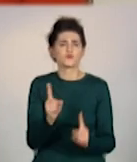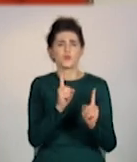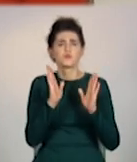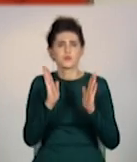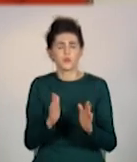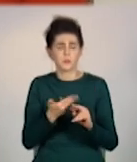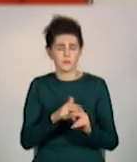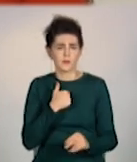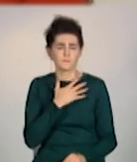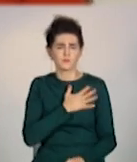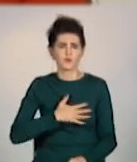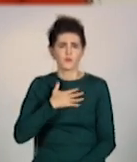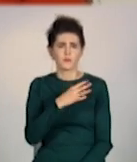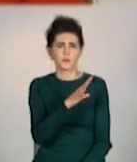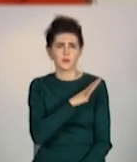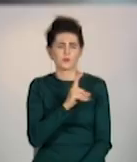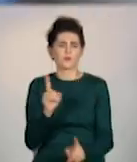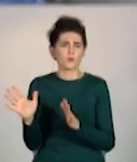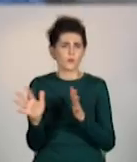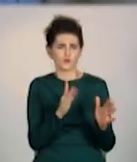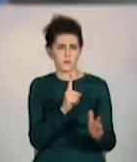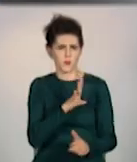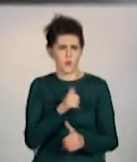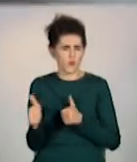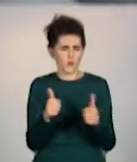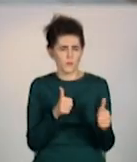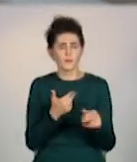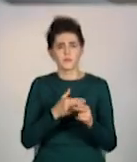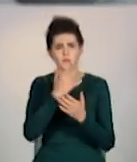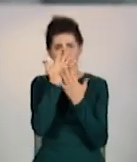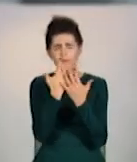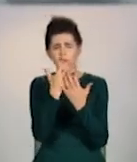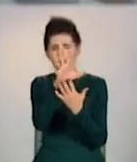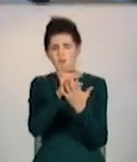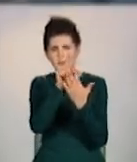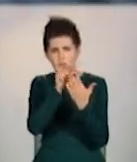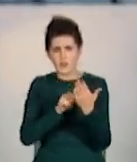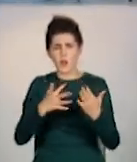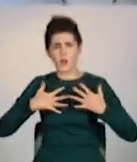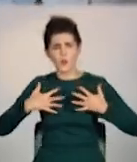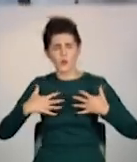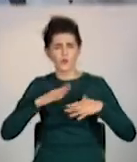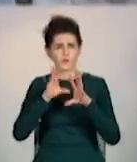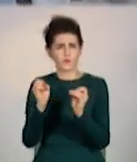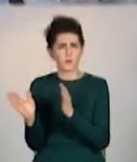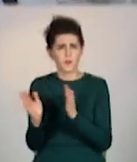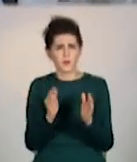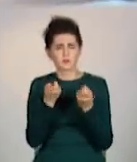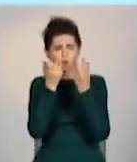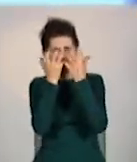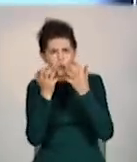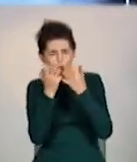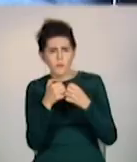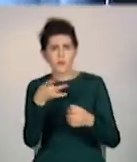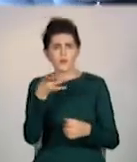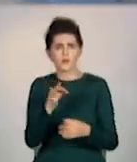і як все пройде. На цій ангіографії видно, ділянки з легенями дівчинки надто темні. Це